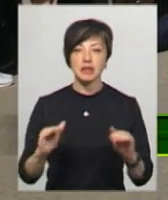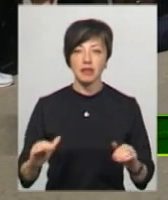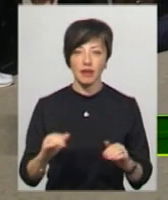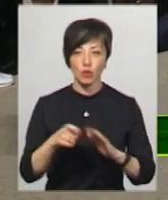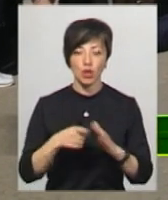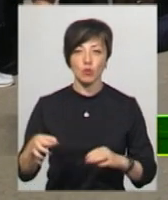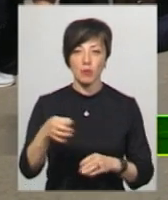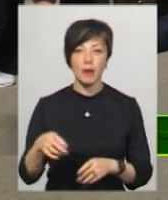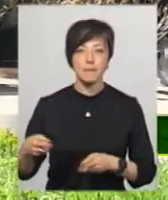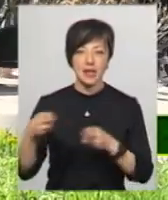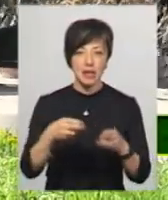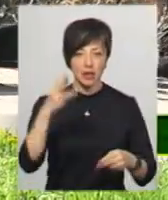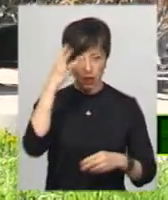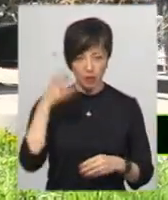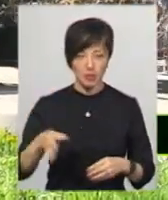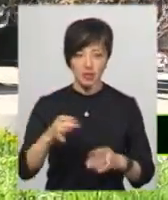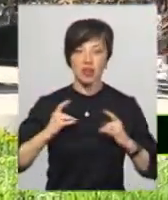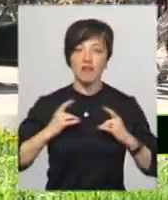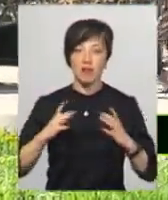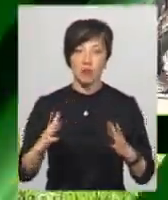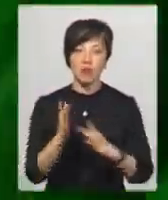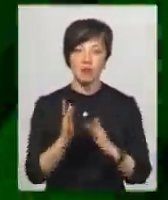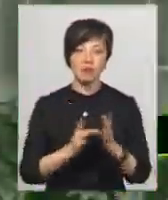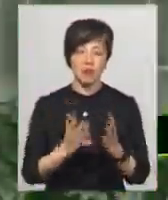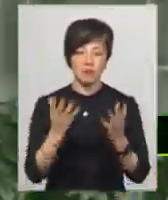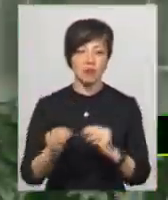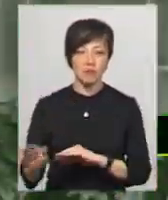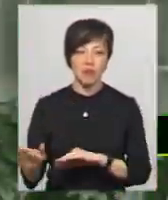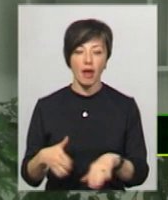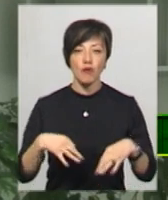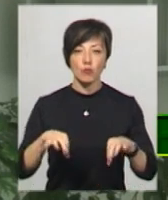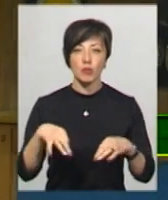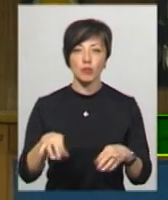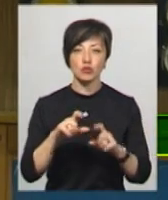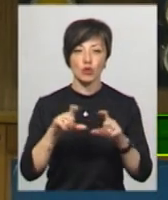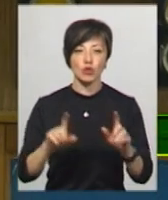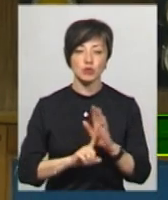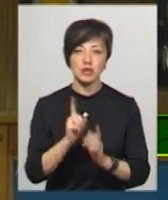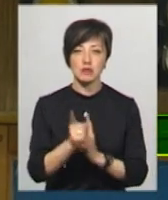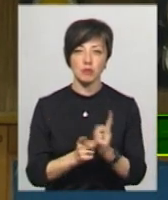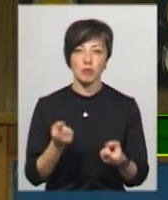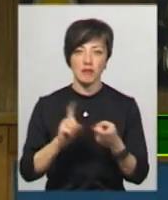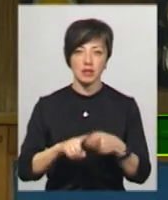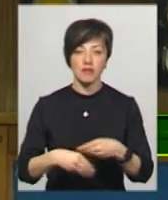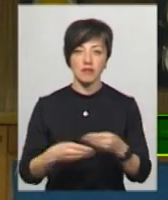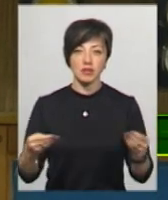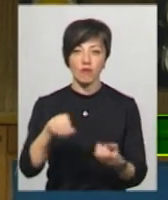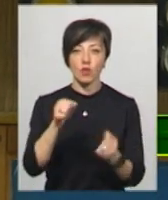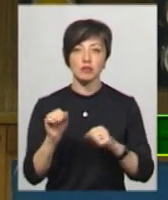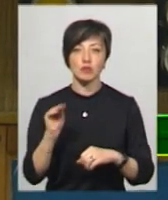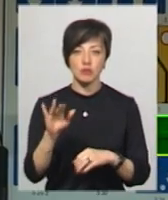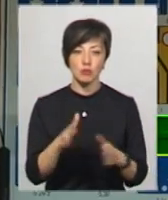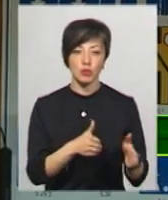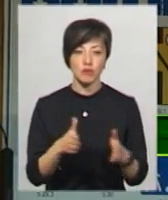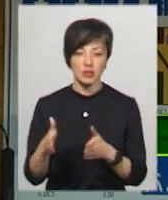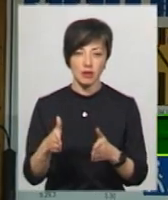Донецької області приїхали на Хмельниччину на Великодні свята. У автомобільних школах розпочали зміни, пов'язані із видачою водійських посвідчень та